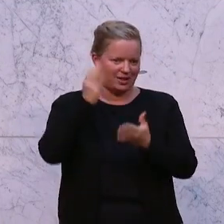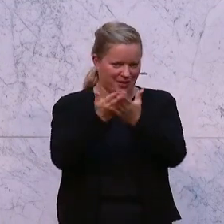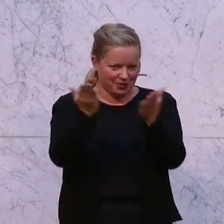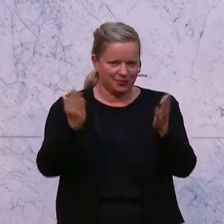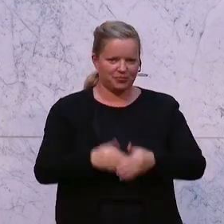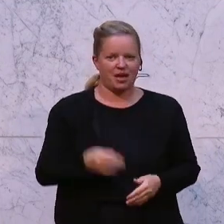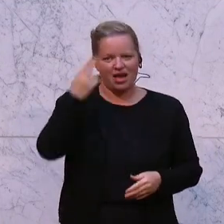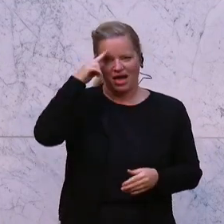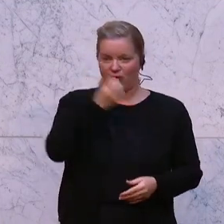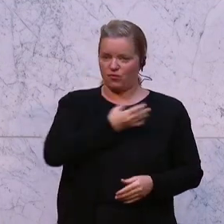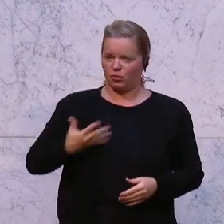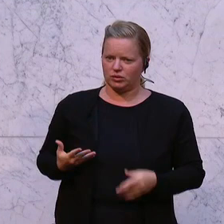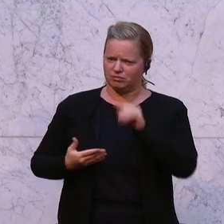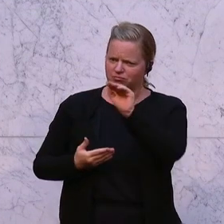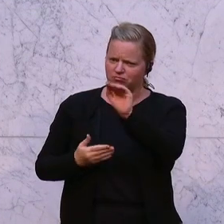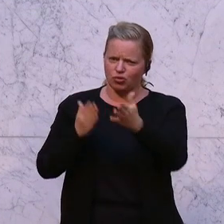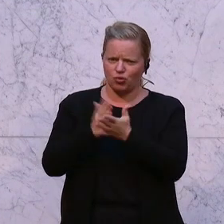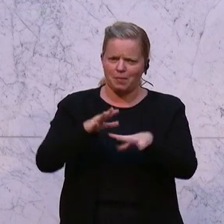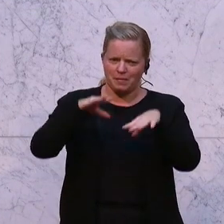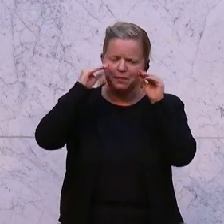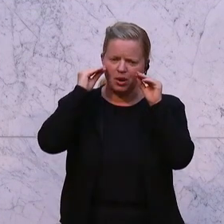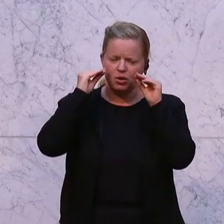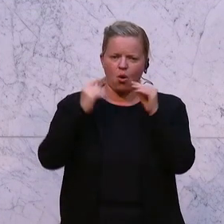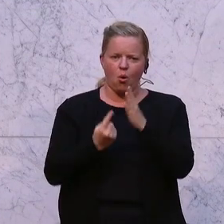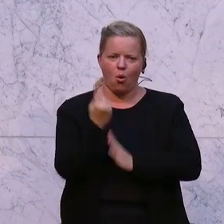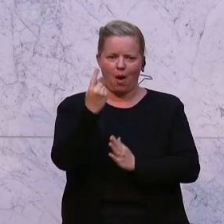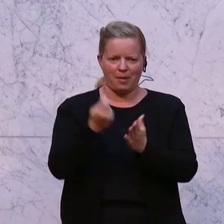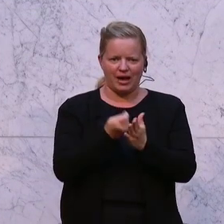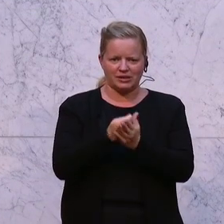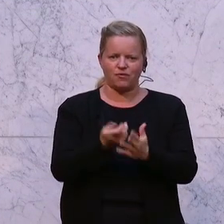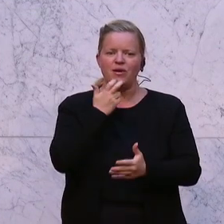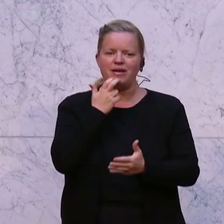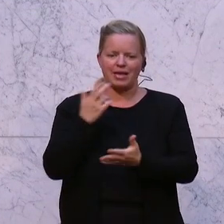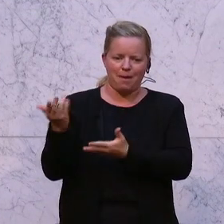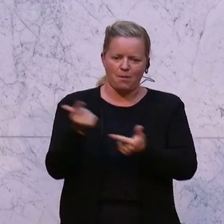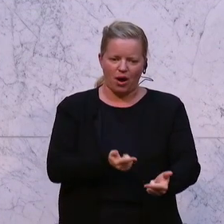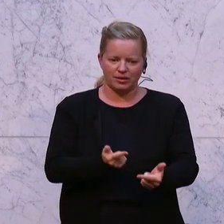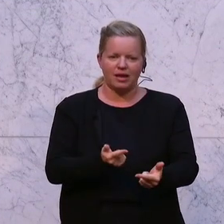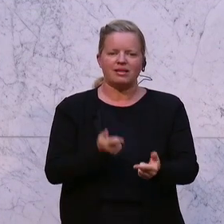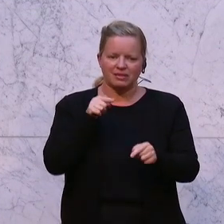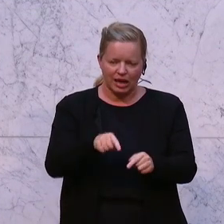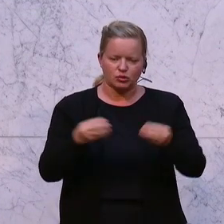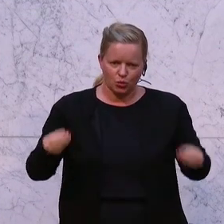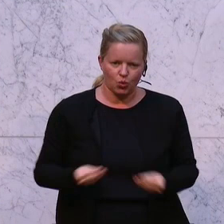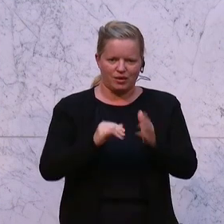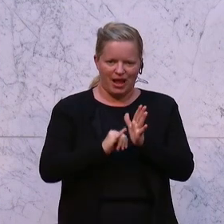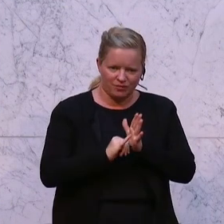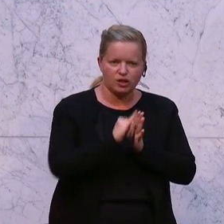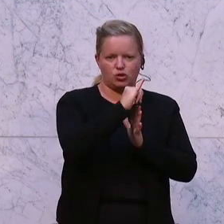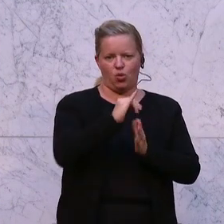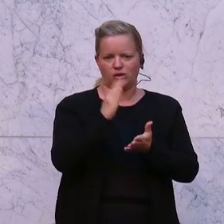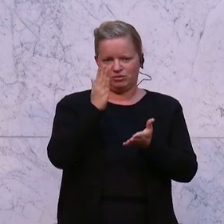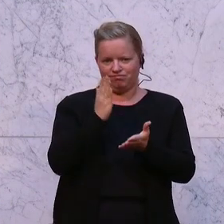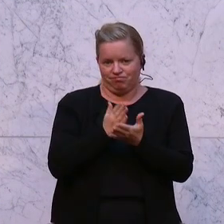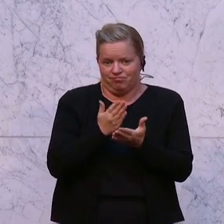glaube auch Sie haben mitbekommen, dass die hohen Preise für die Energieimporte zum großen Teil für diese Inflation verantwortlich sind und dass eben schon ein halbes